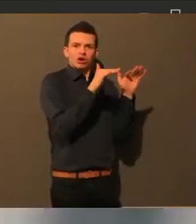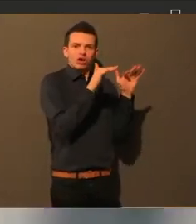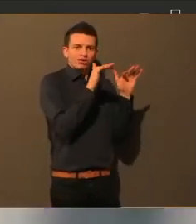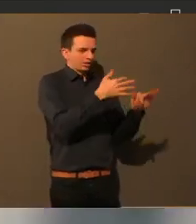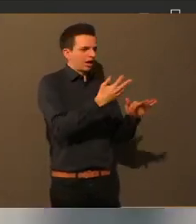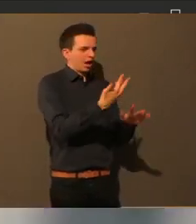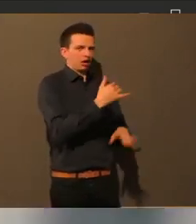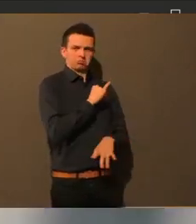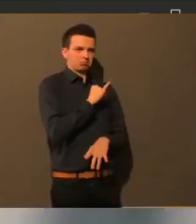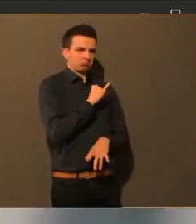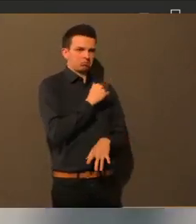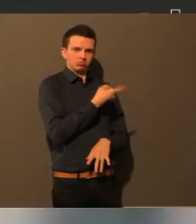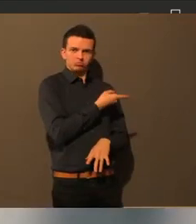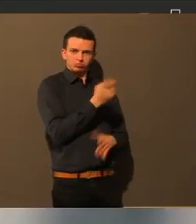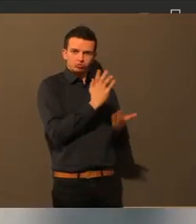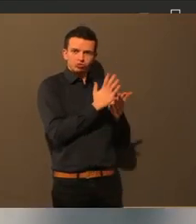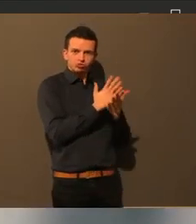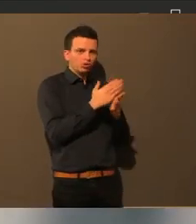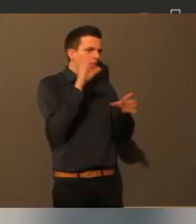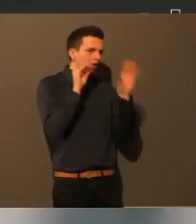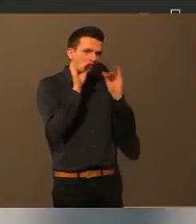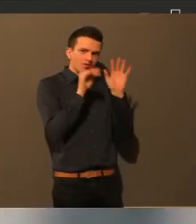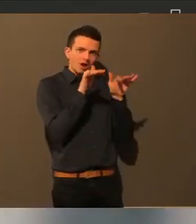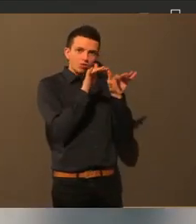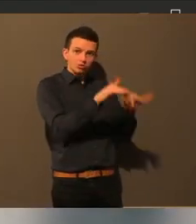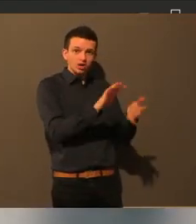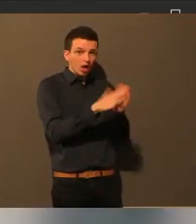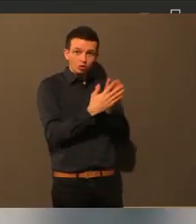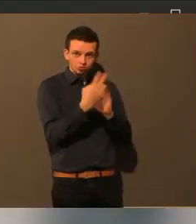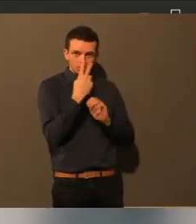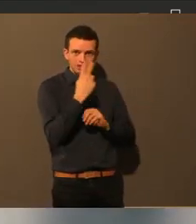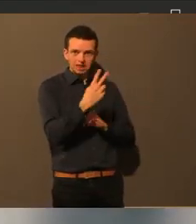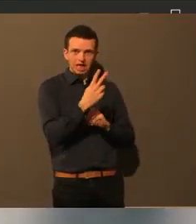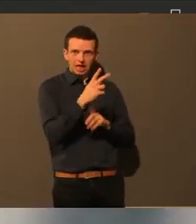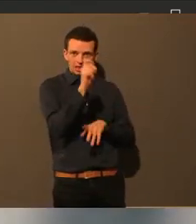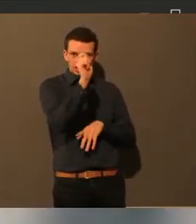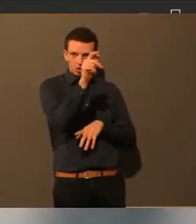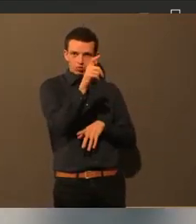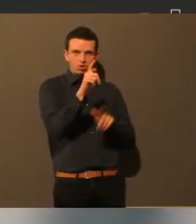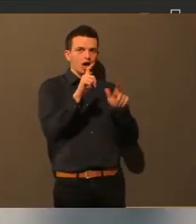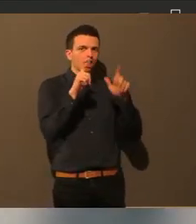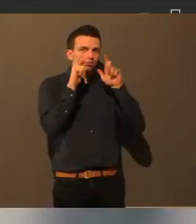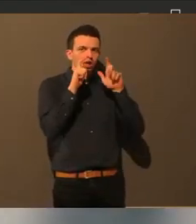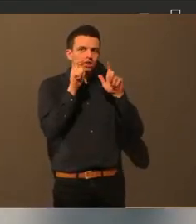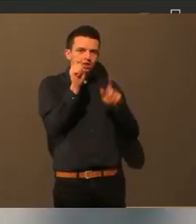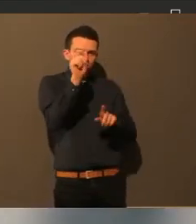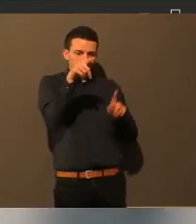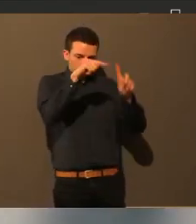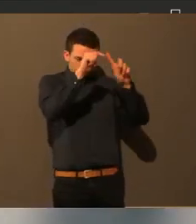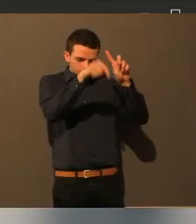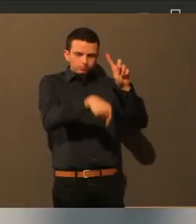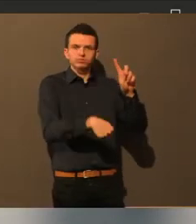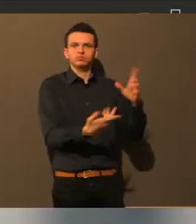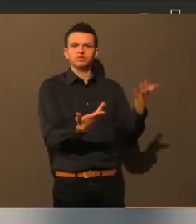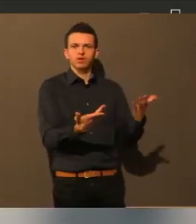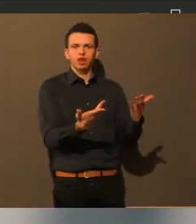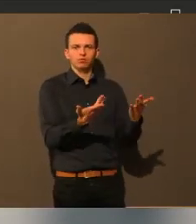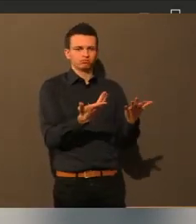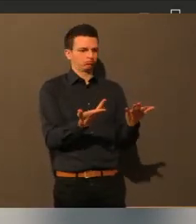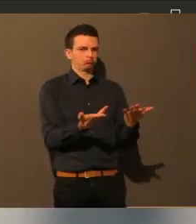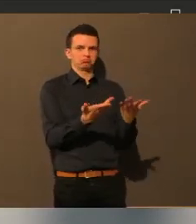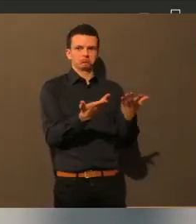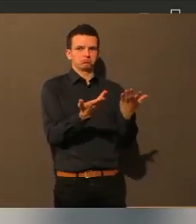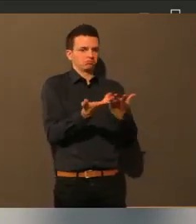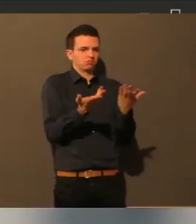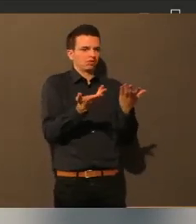andere Städte? Hat es jemand schon mal gesehen, so einen Maskenautomat? Ich meine, rein theoretisch muss es ja gehen. Es